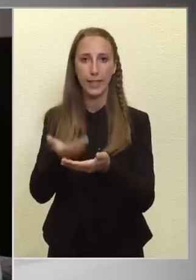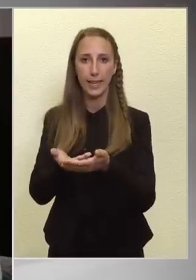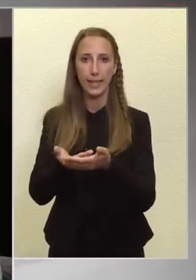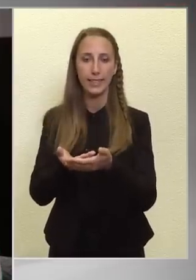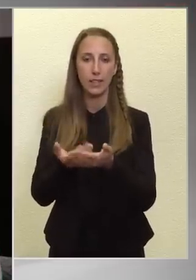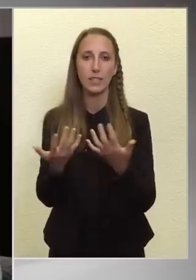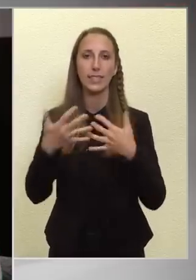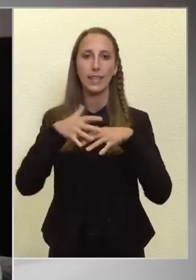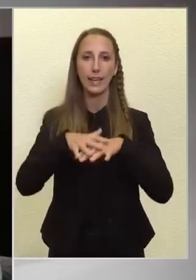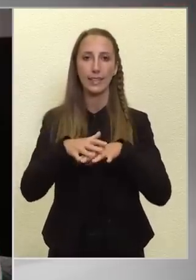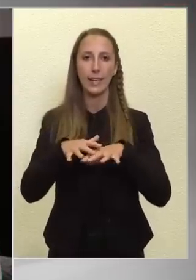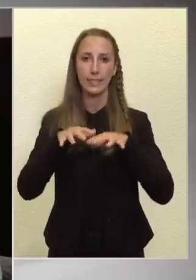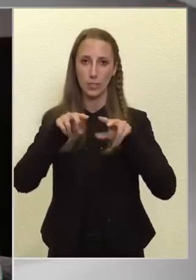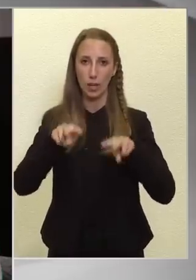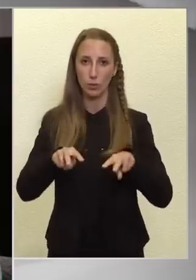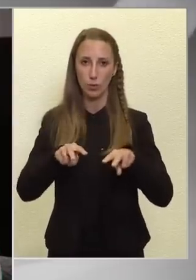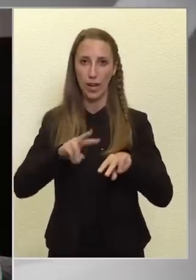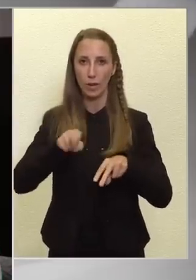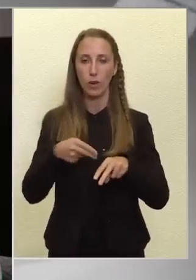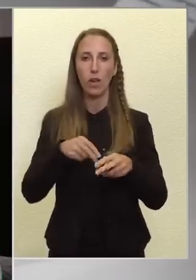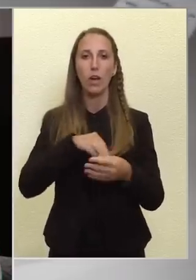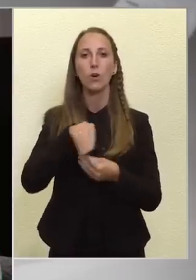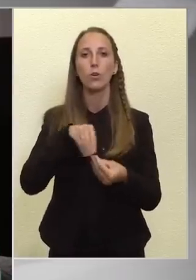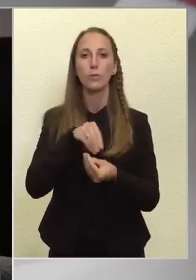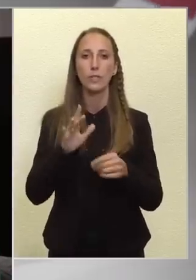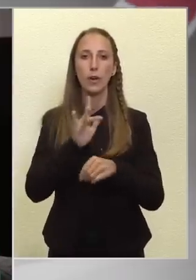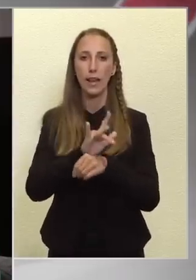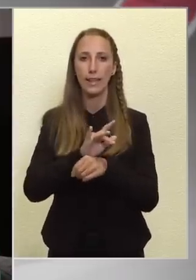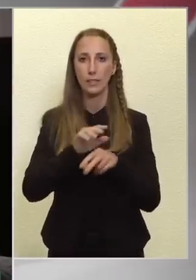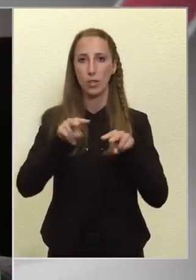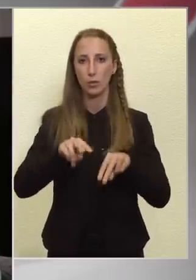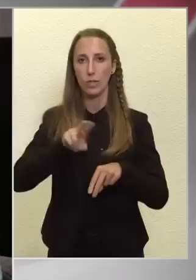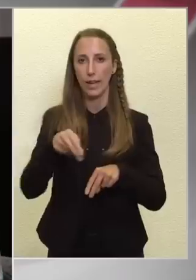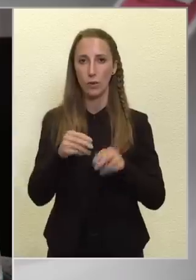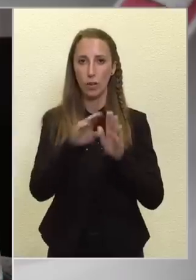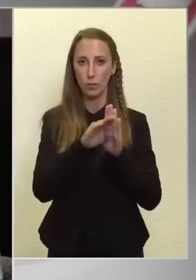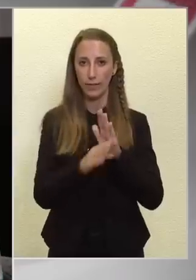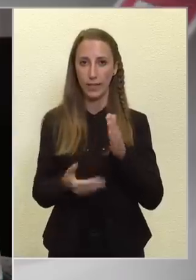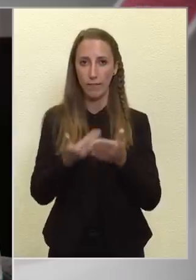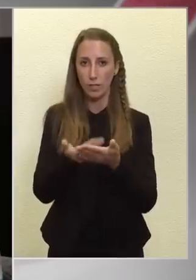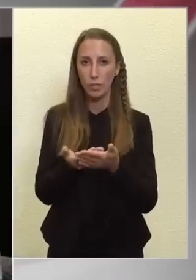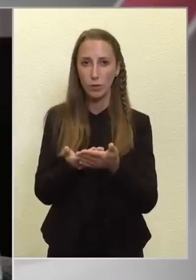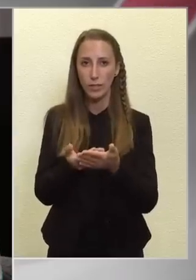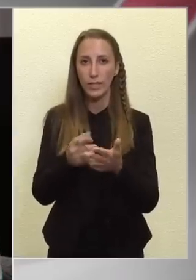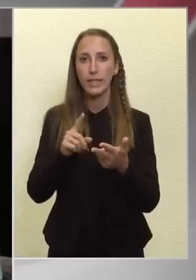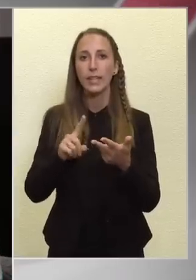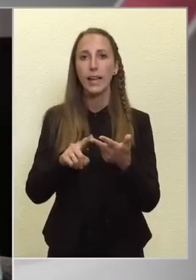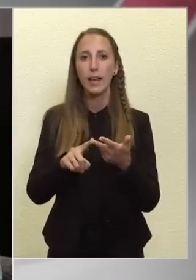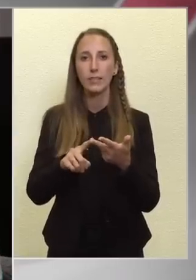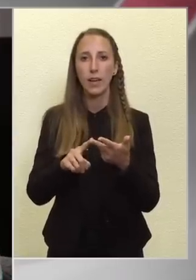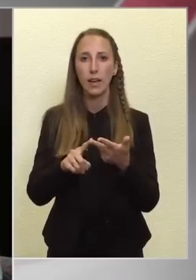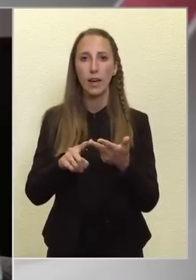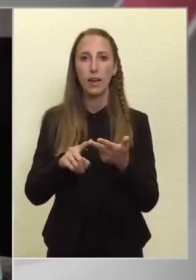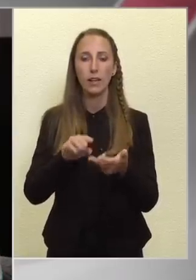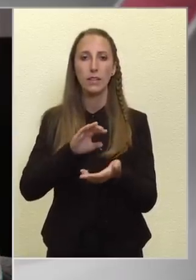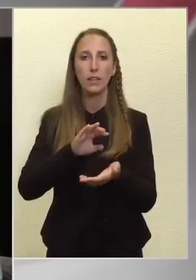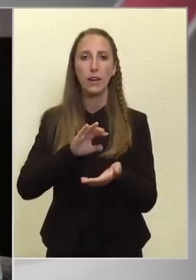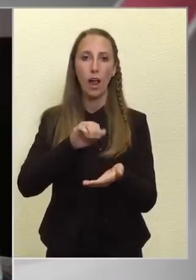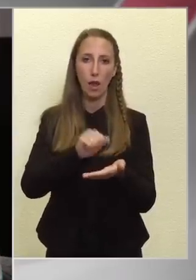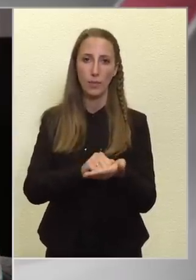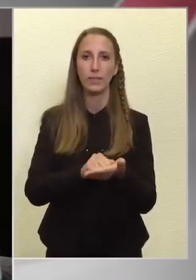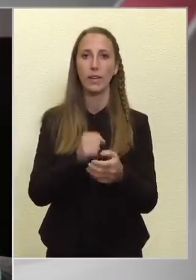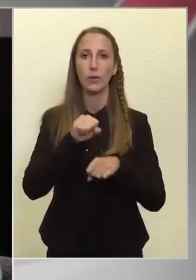integritási hatóságról, a korrupcióellenes hatóságról, a törvényjavaslatot, illetve a lapítványok